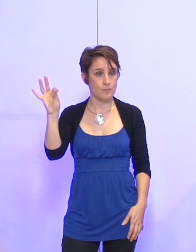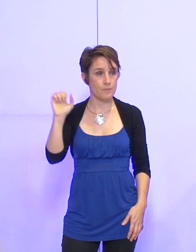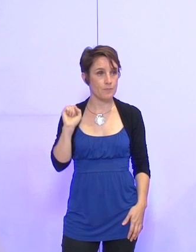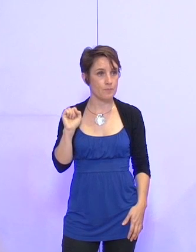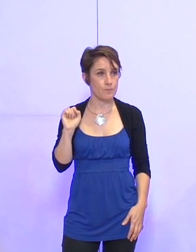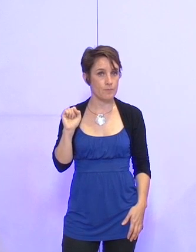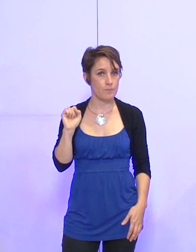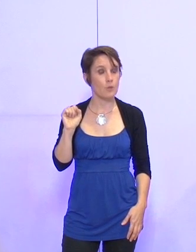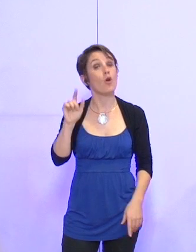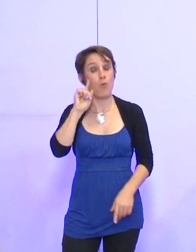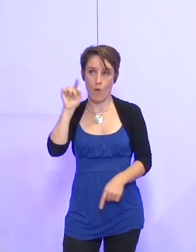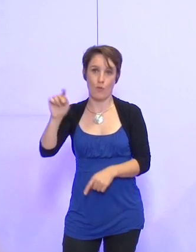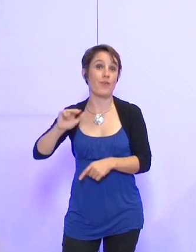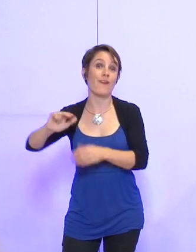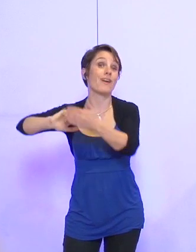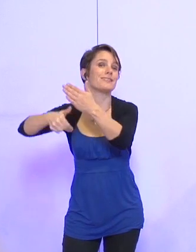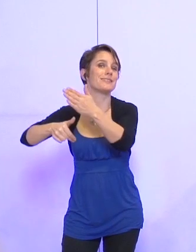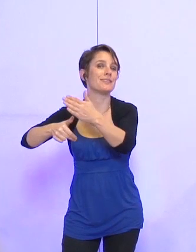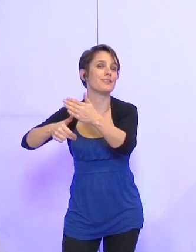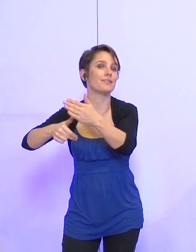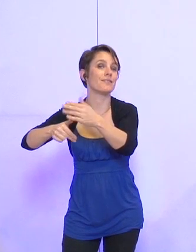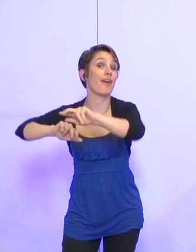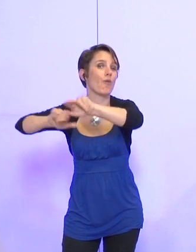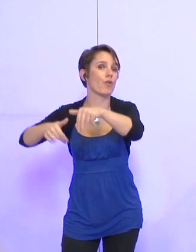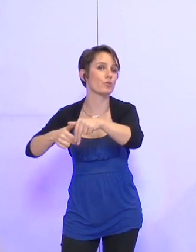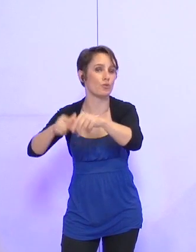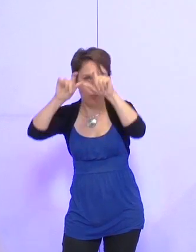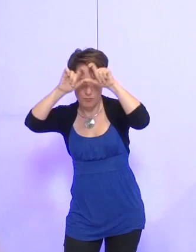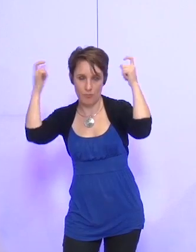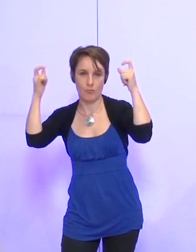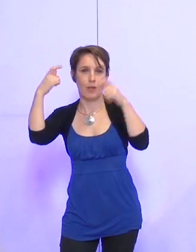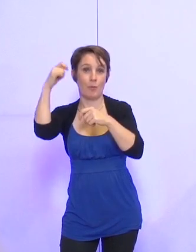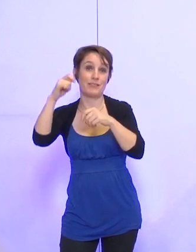qui sera donc signataire de cette convention avec sa casquette de président de l'Office du tourisme,